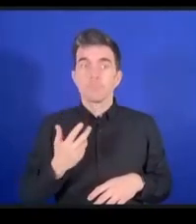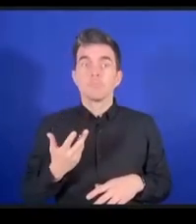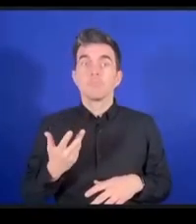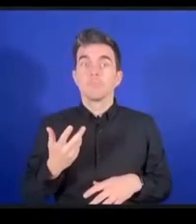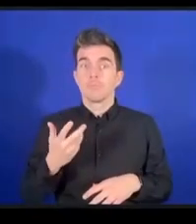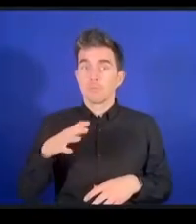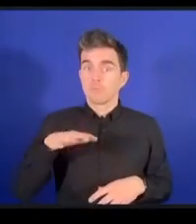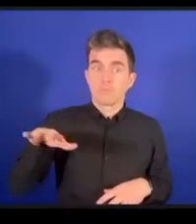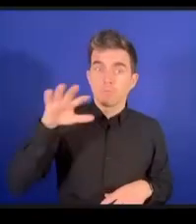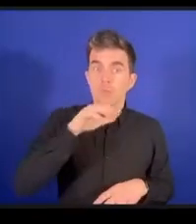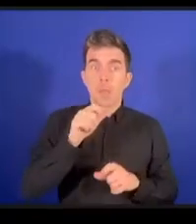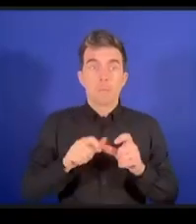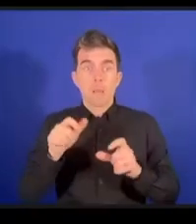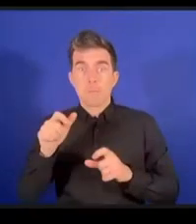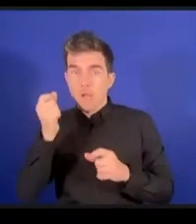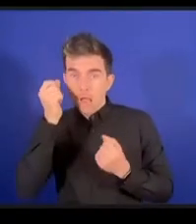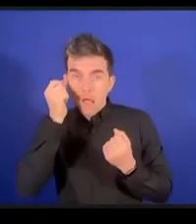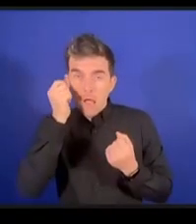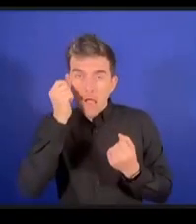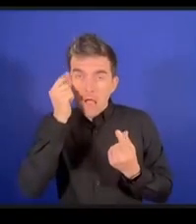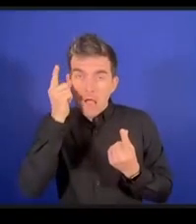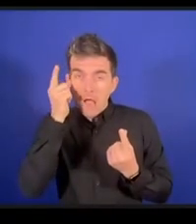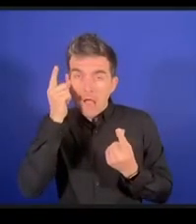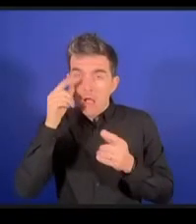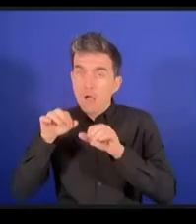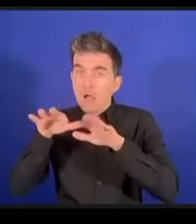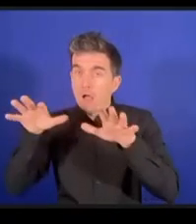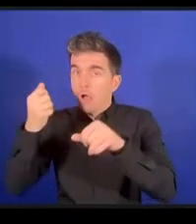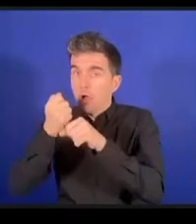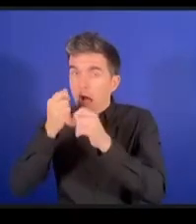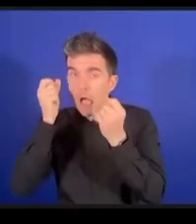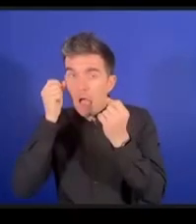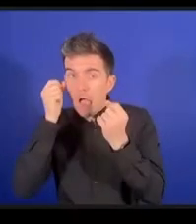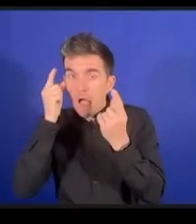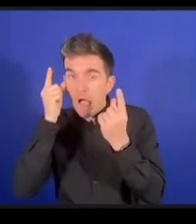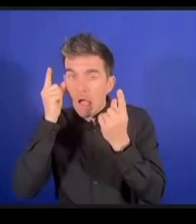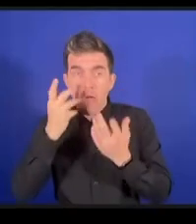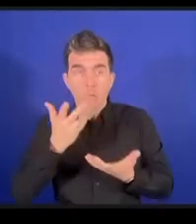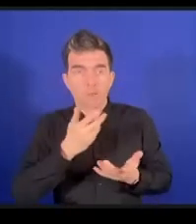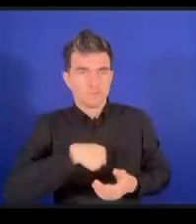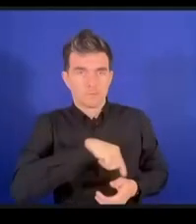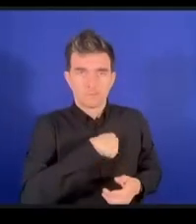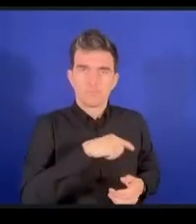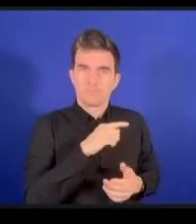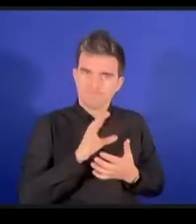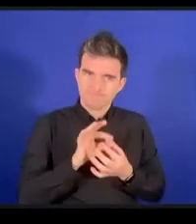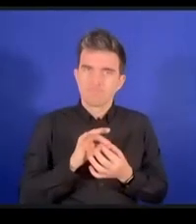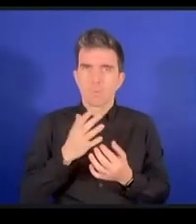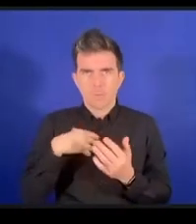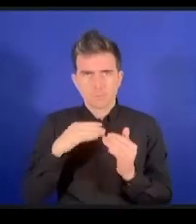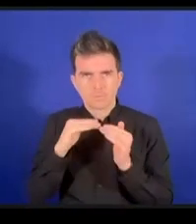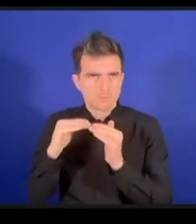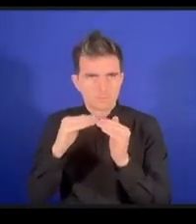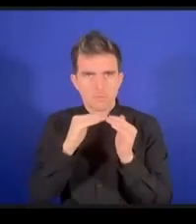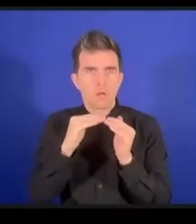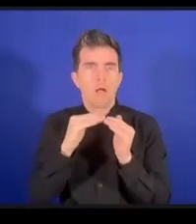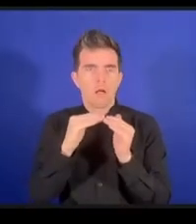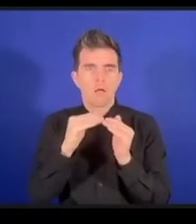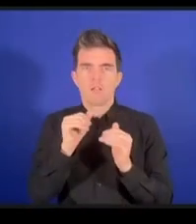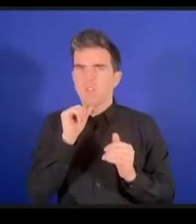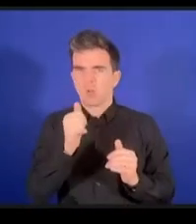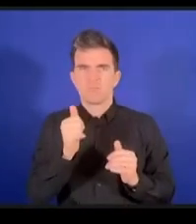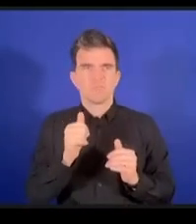アジェンダの中で教育というのは教育へのアクセスというのは極めて重要な問題です